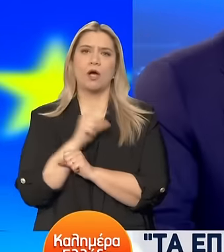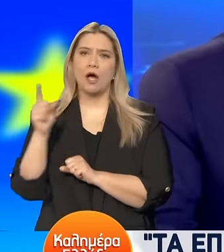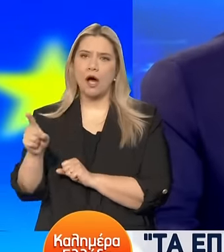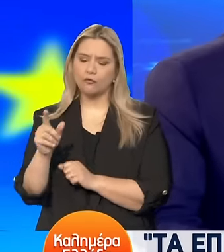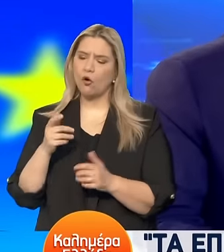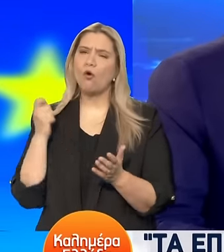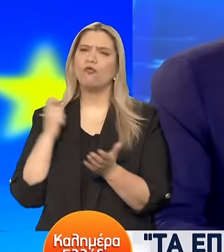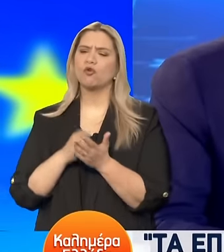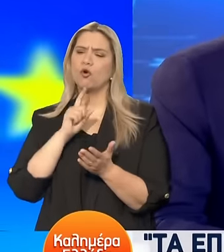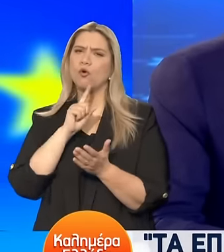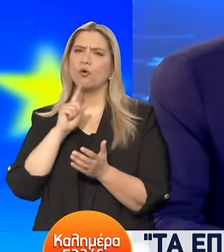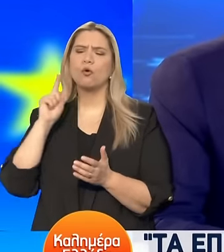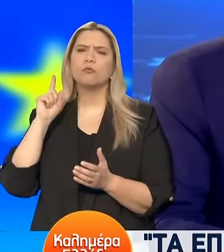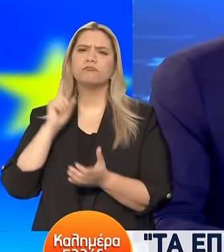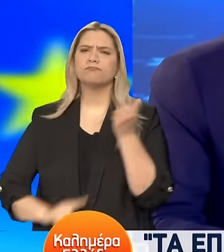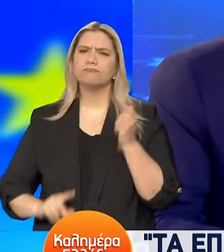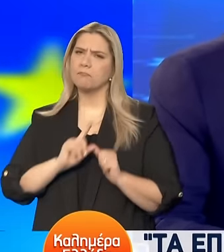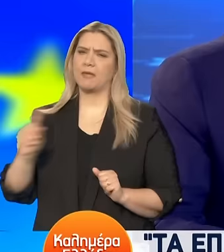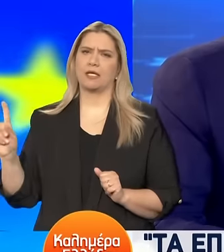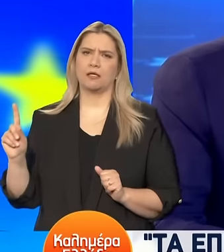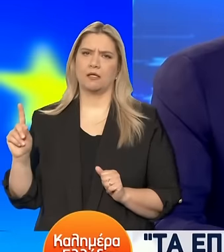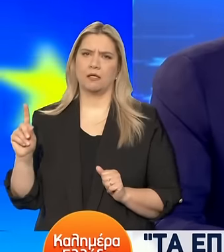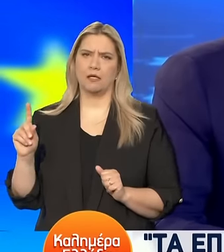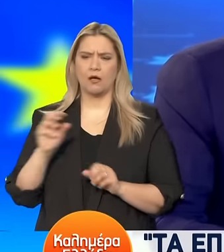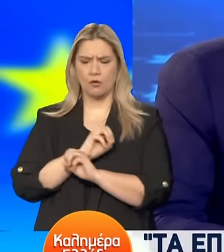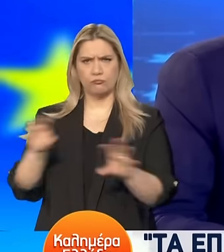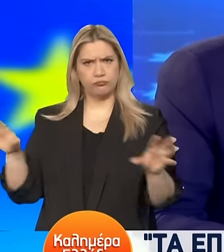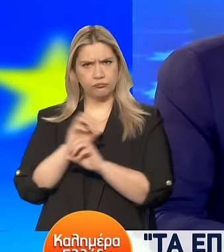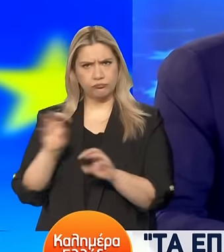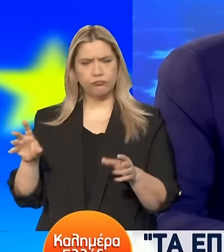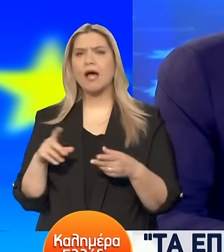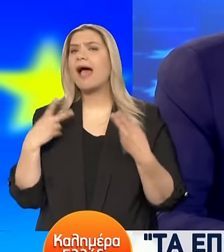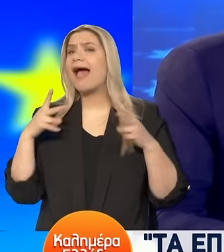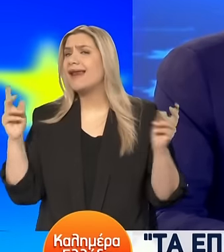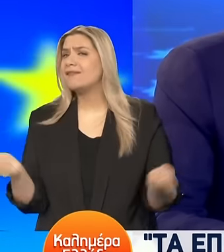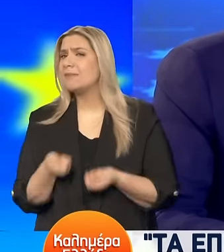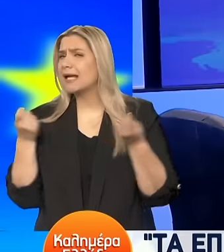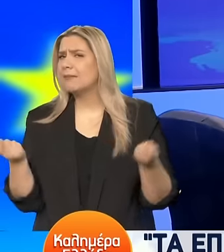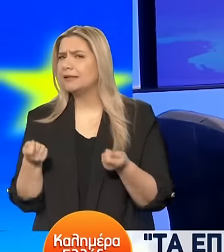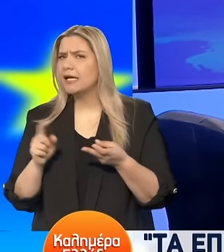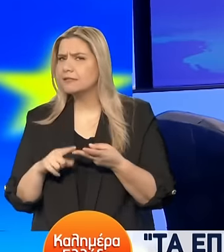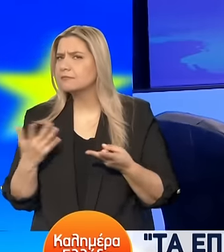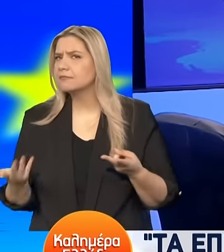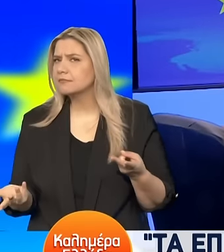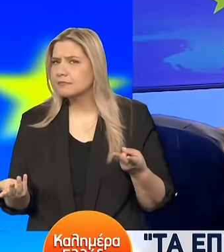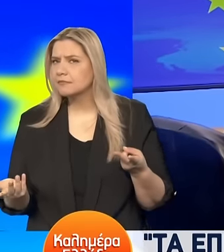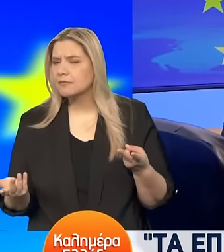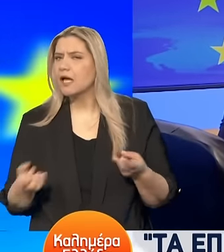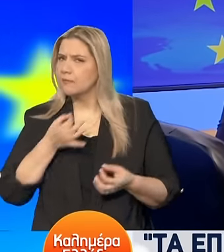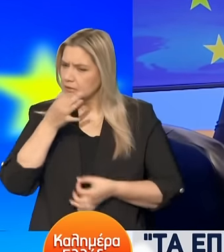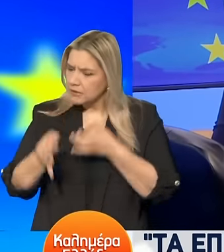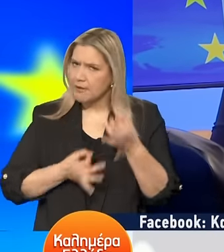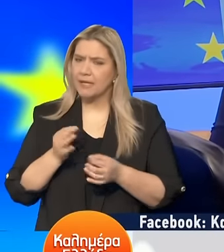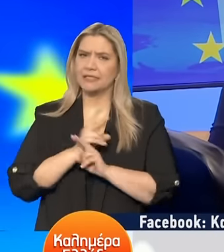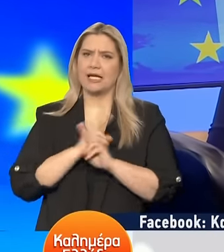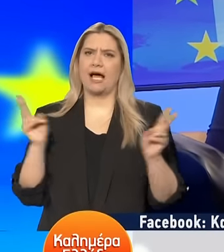φοροδιαφυγής Για το ζήτημα ξέρω ότι δεν είναι δημοφιλές Για το ζήτημα των ελεύθερων επαγγελματιών Λοιπόν, είπαμε ξεκάθαρα Και αυτό